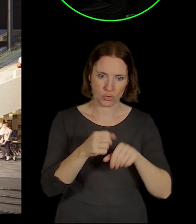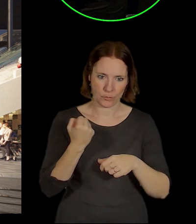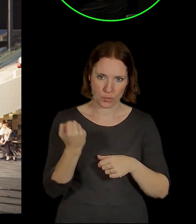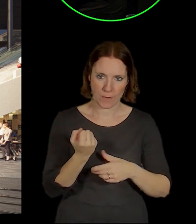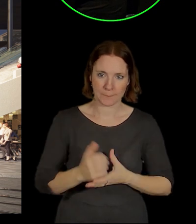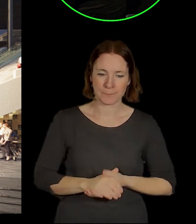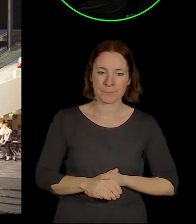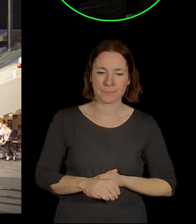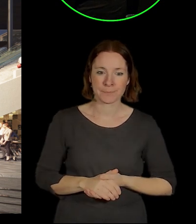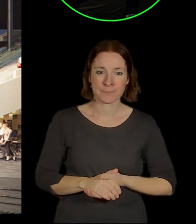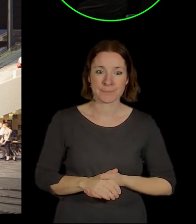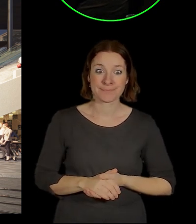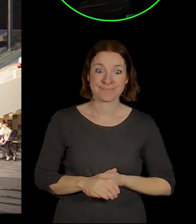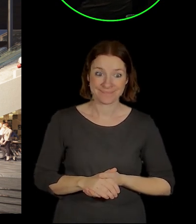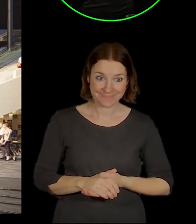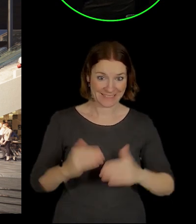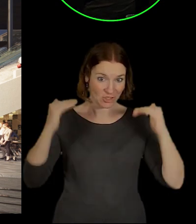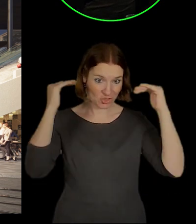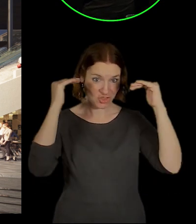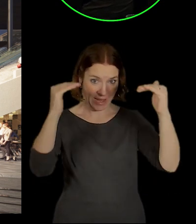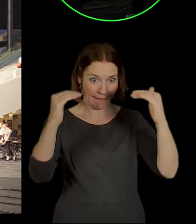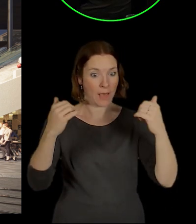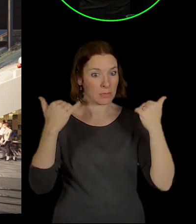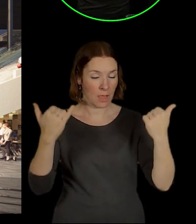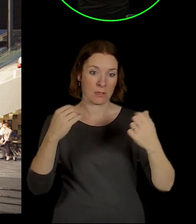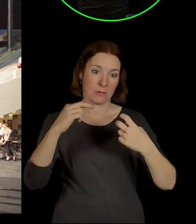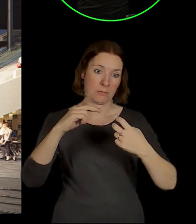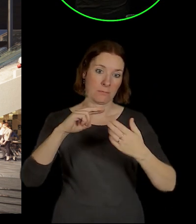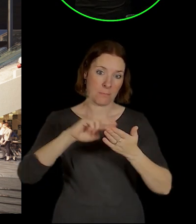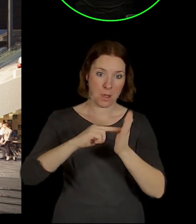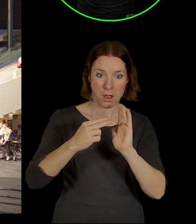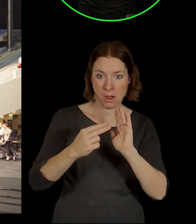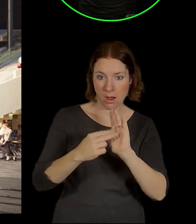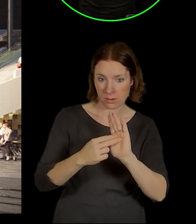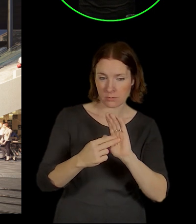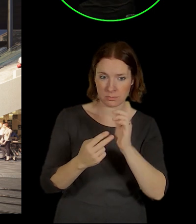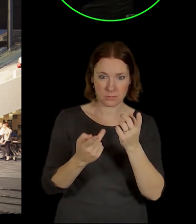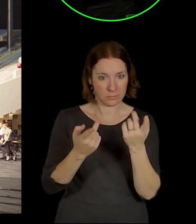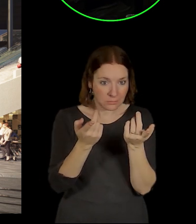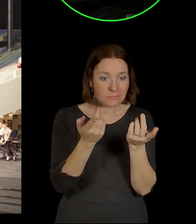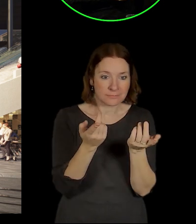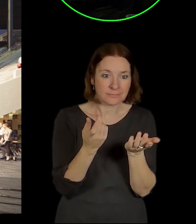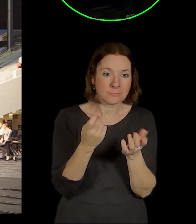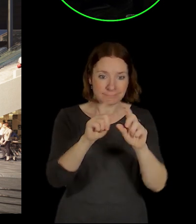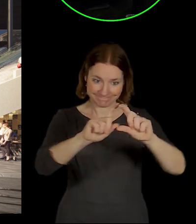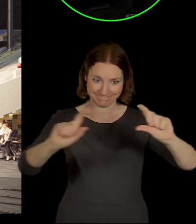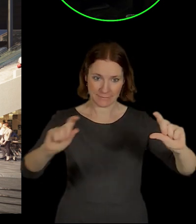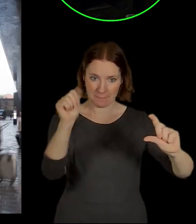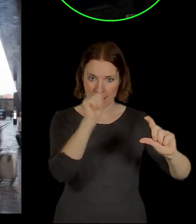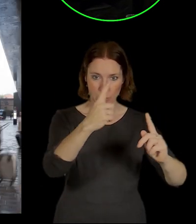Tak a ta střecha vlastně je teďkom tím terminálem Smíchov. Pod tou střechou,